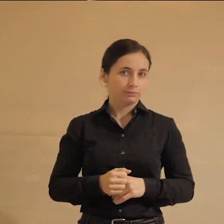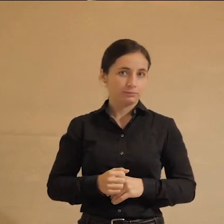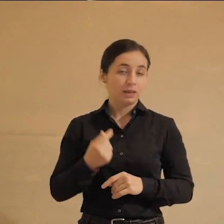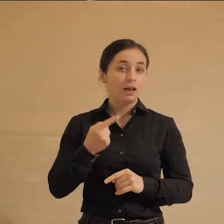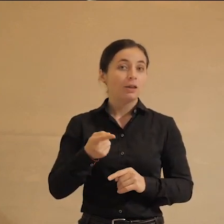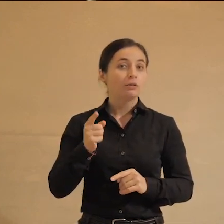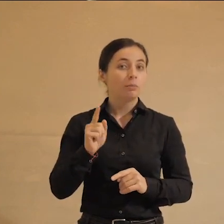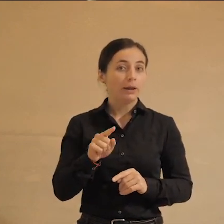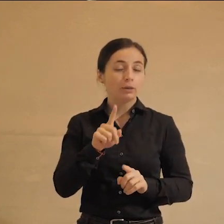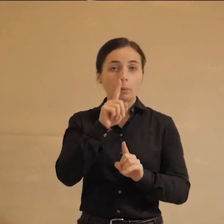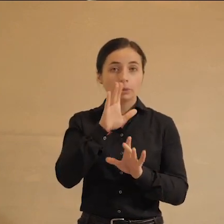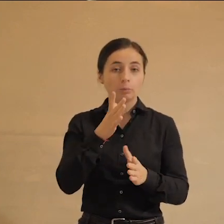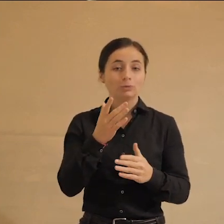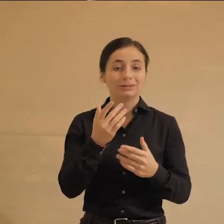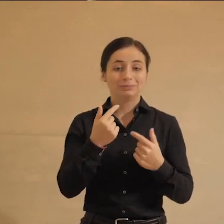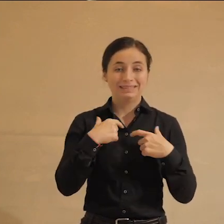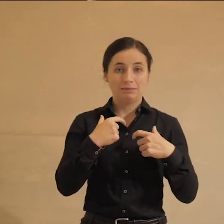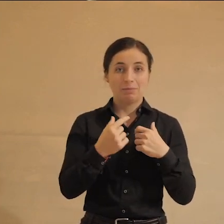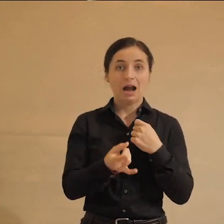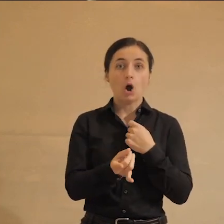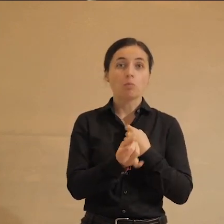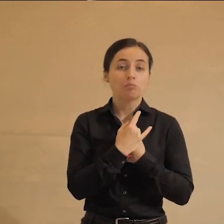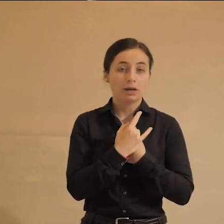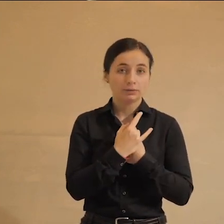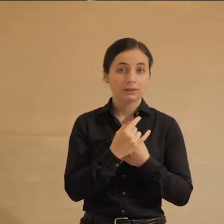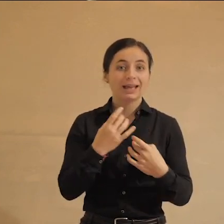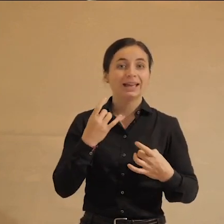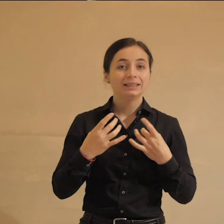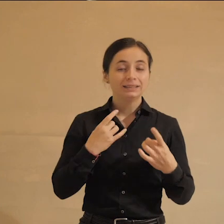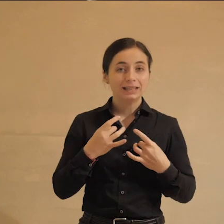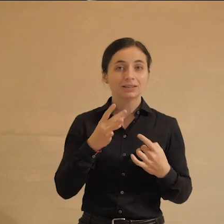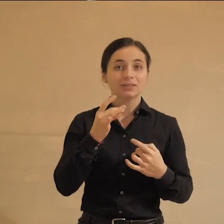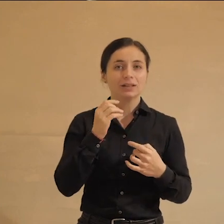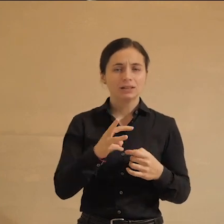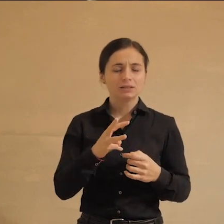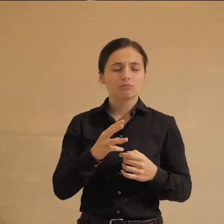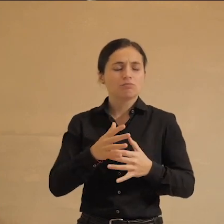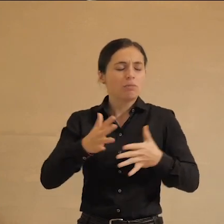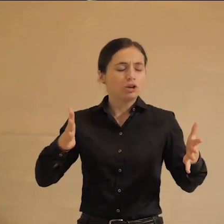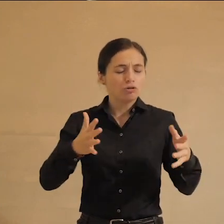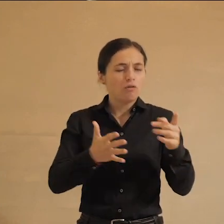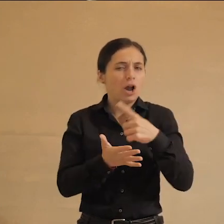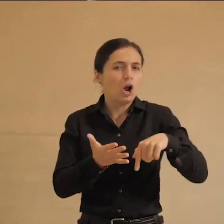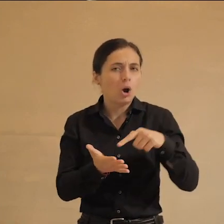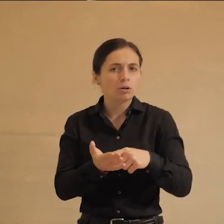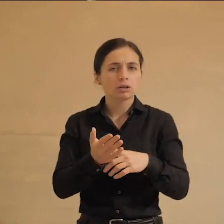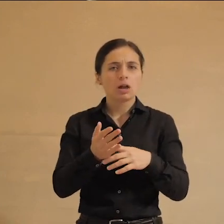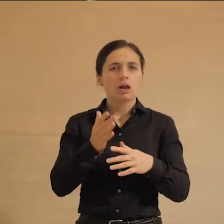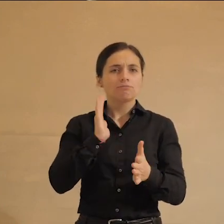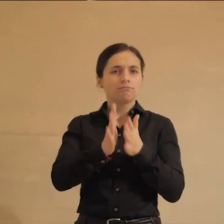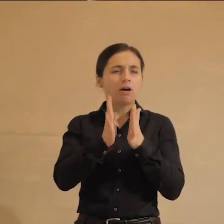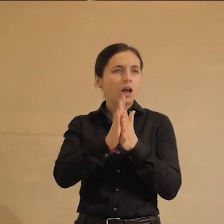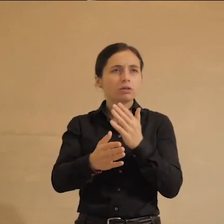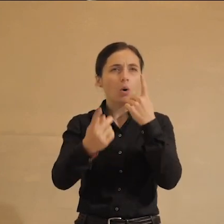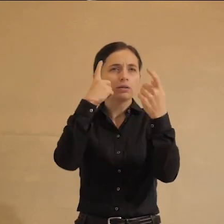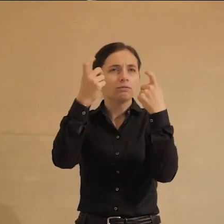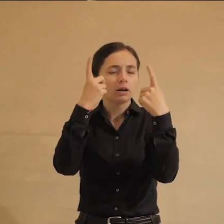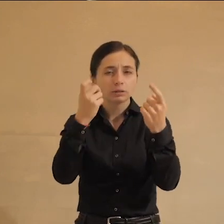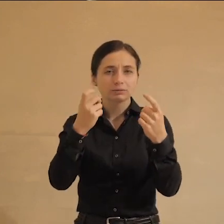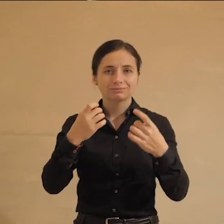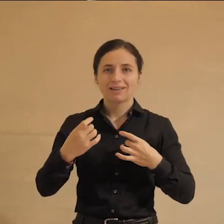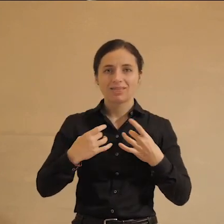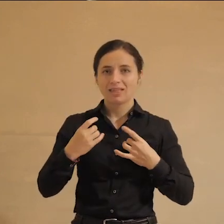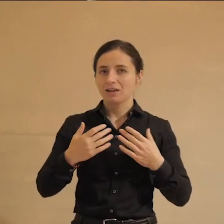давайте не будем себя обманывать. Ни нервный ритм большого города, ни поток информации неостановимый, не